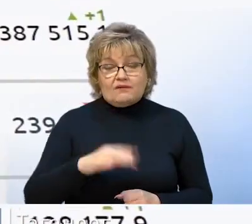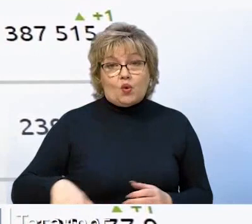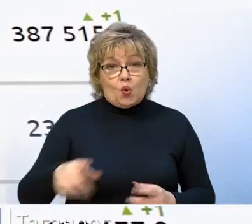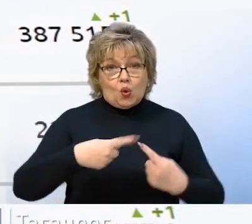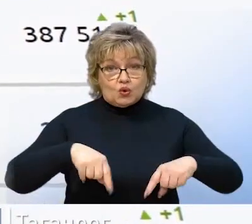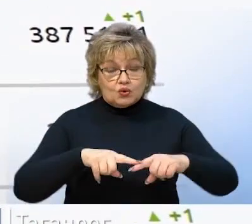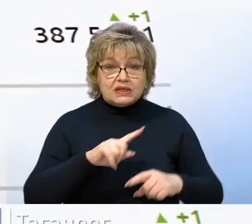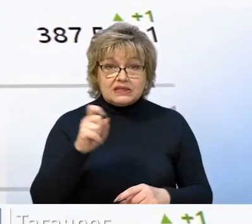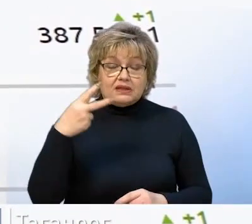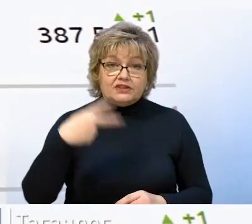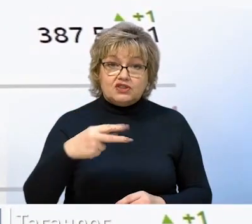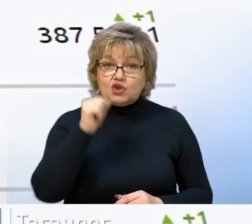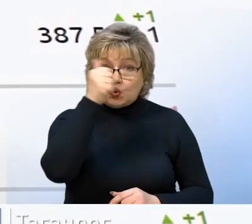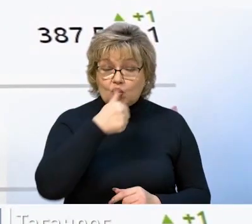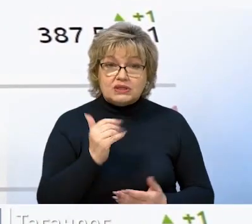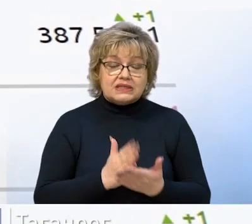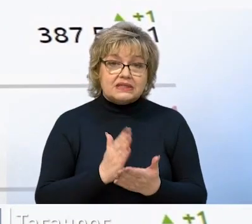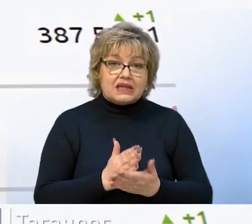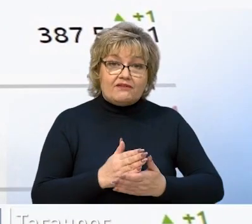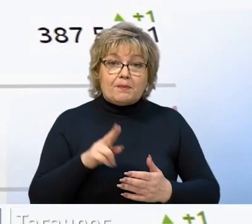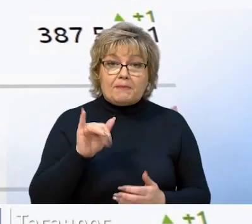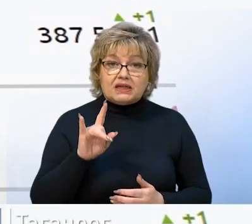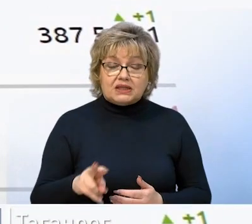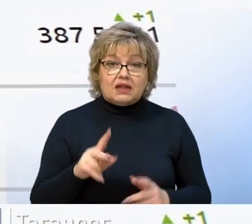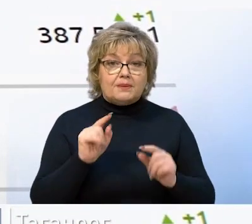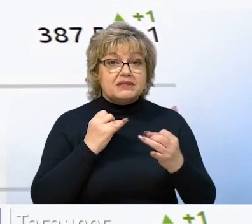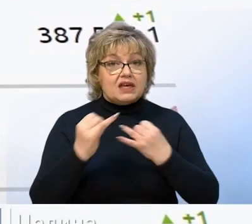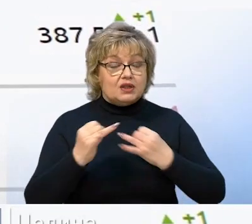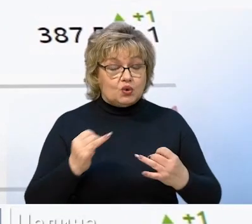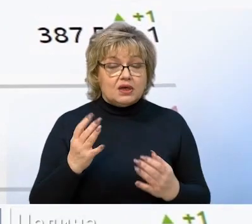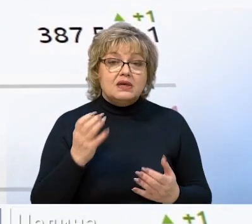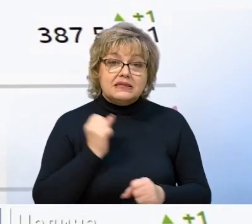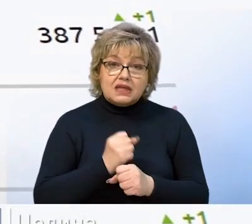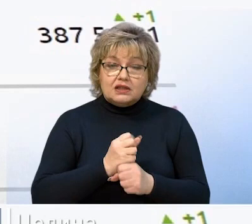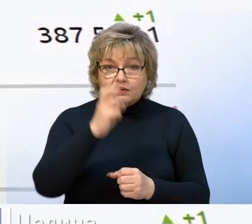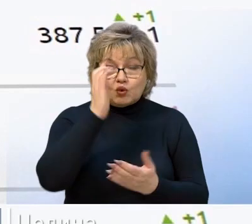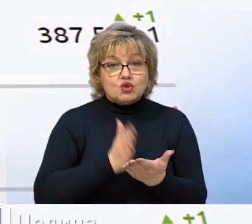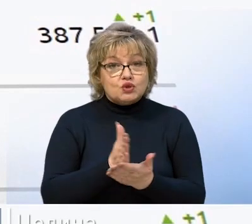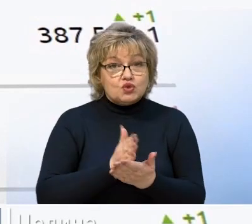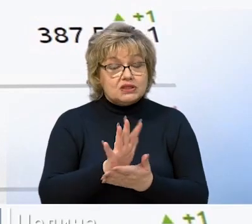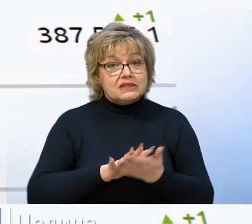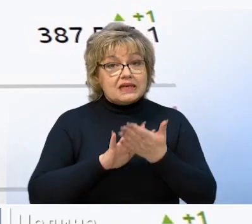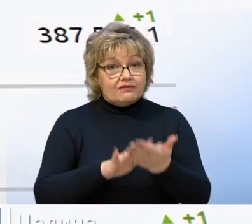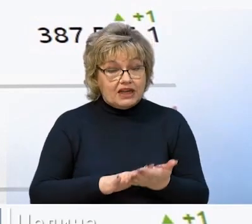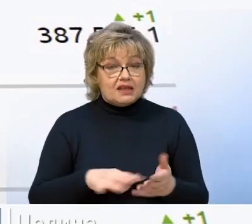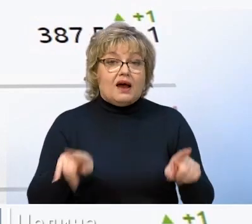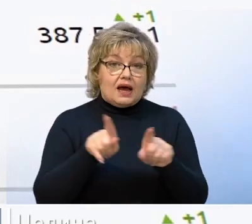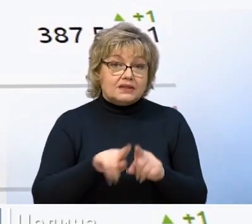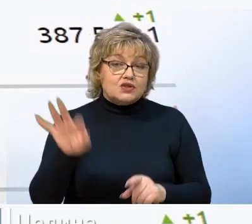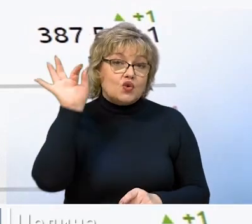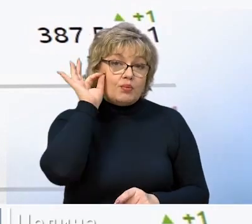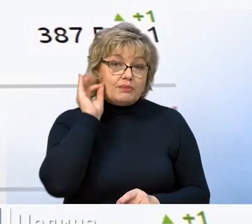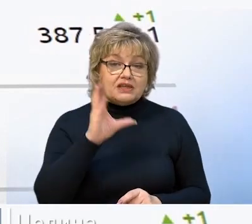Рейтинг за 2020 год составлен порталом «Медиалогия» с учетом сделанных госслужащими заявлений, а также